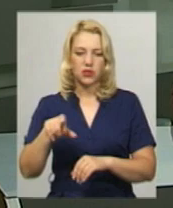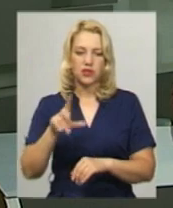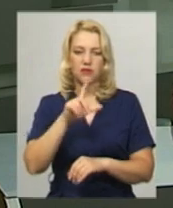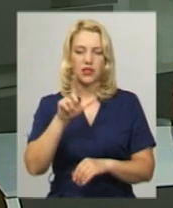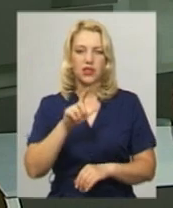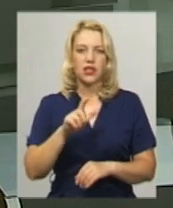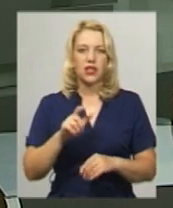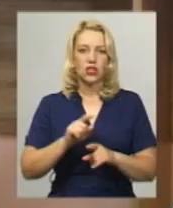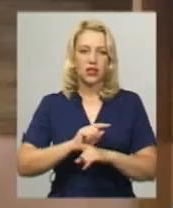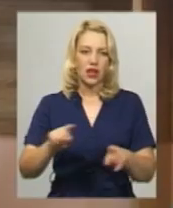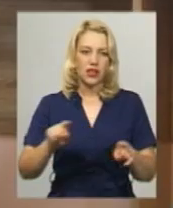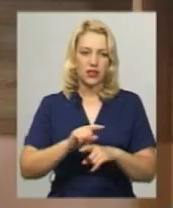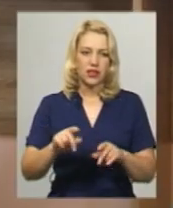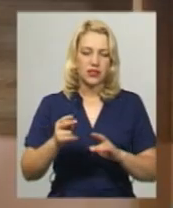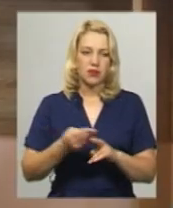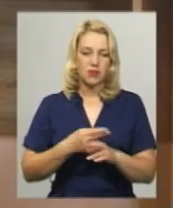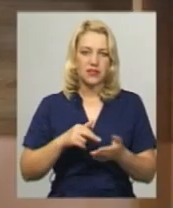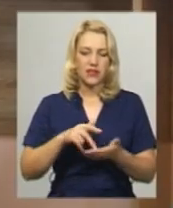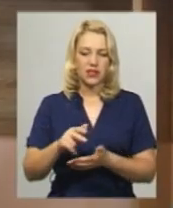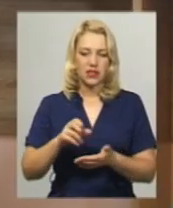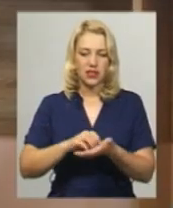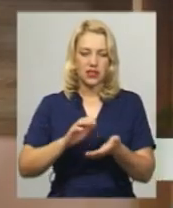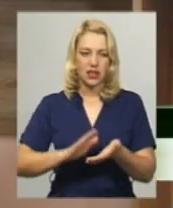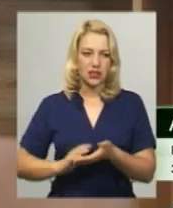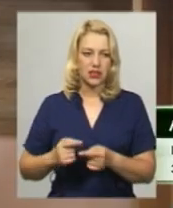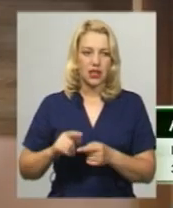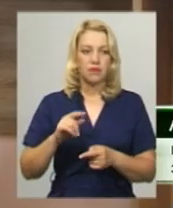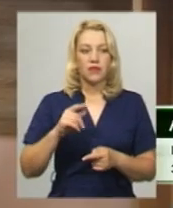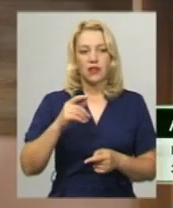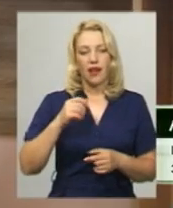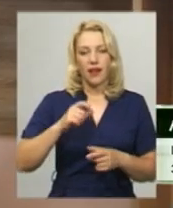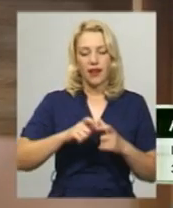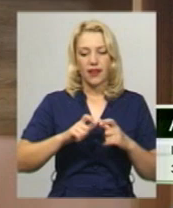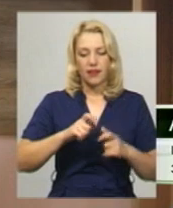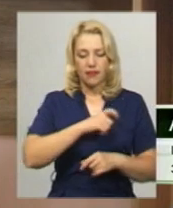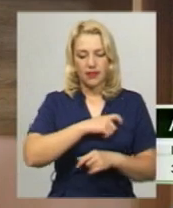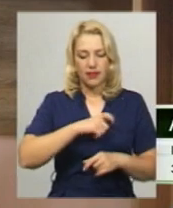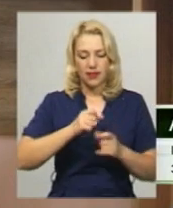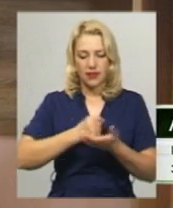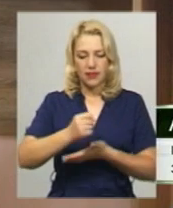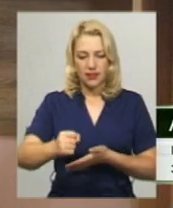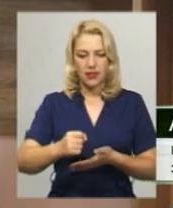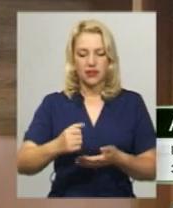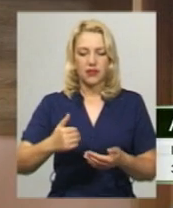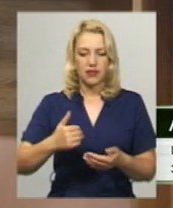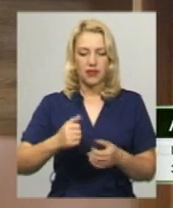даних. Кандидати намагаються все ж таки використовувати виборчу благодійність, але